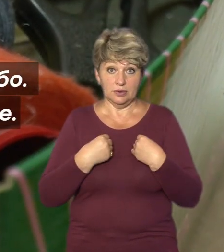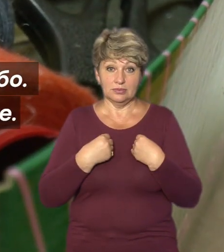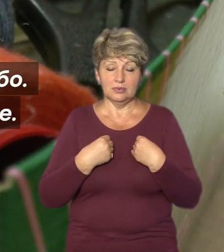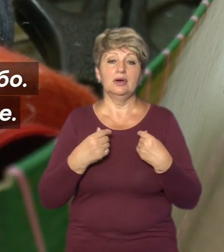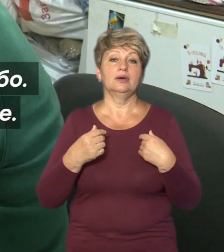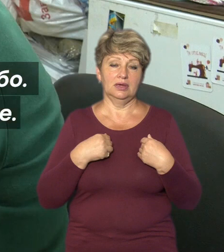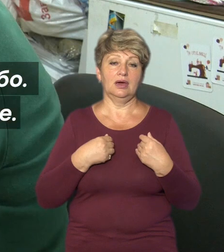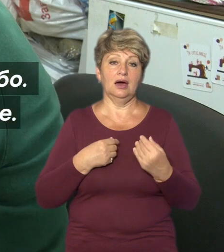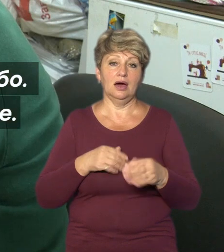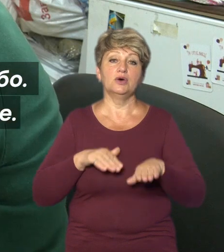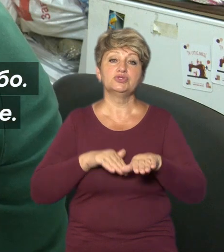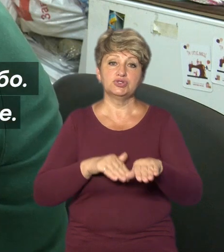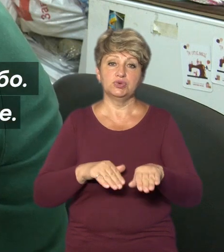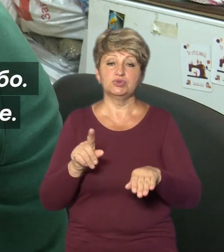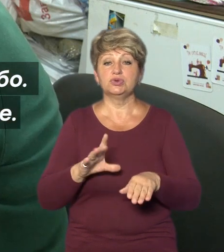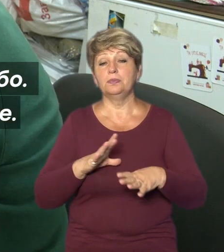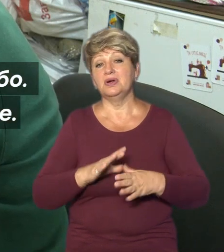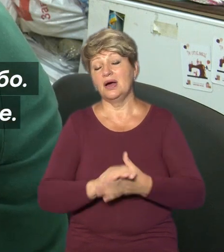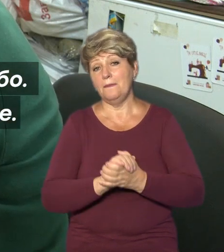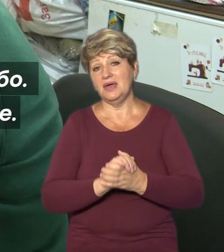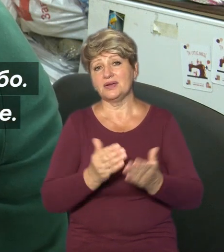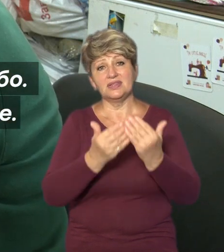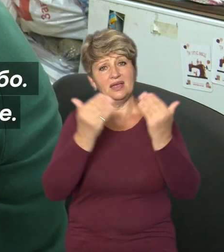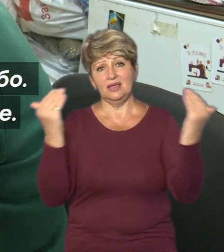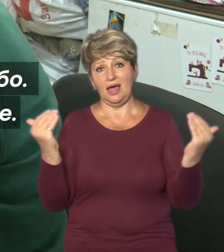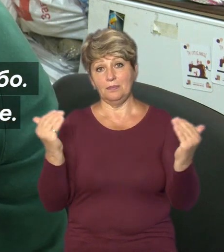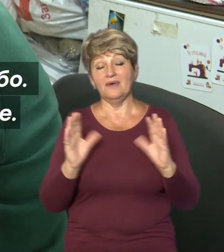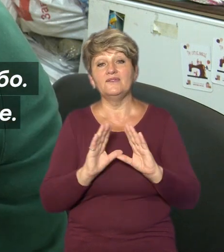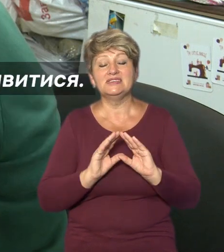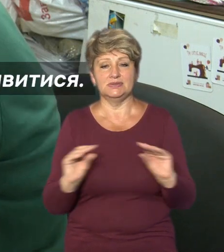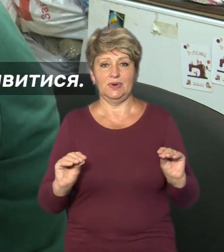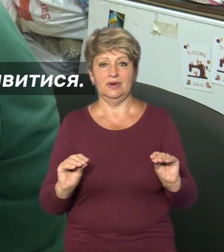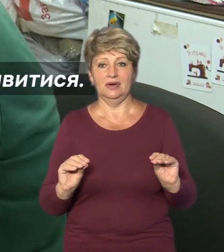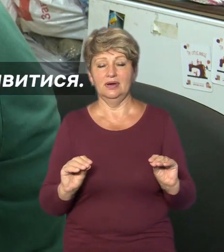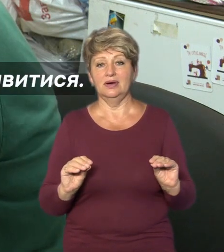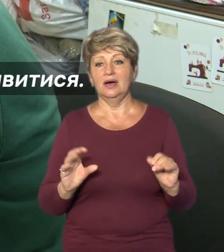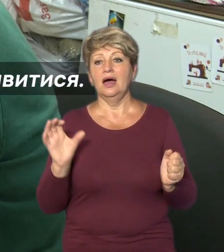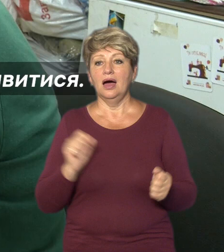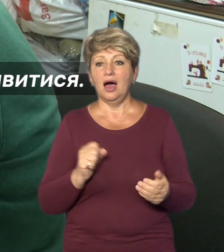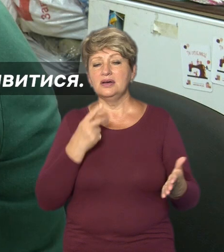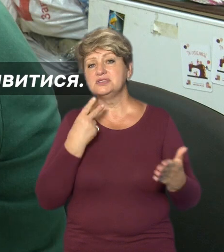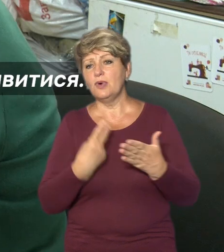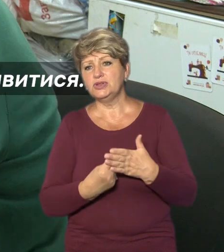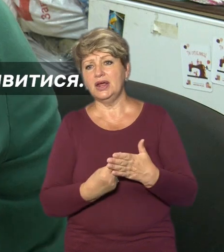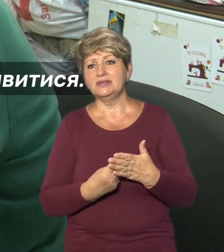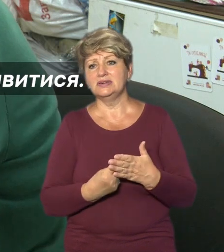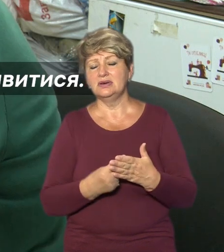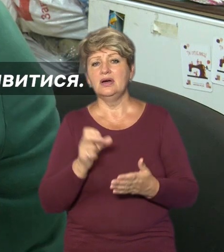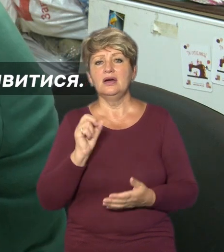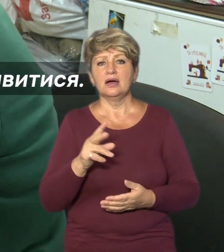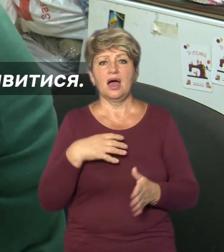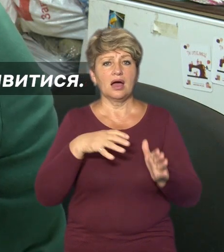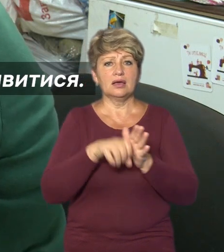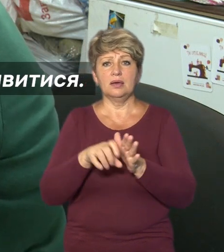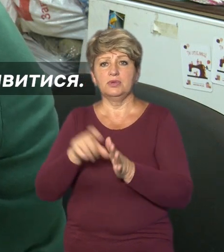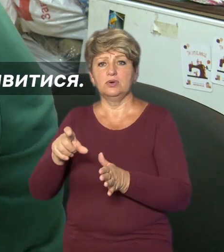щоб було мирне небо. Більше я нічого не хочу. Мирне небо, і все. А дивитися, як дівають люди,